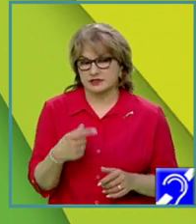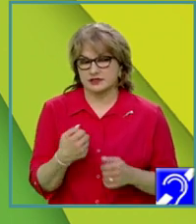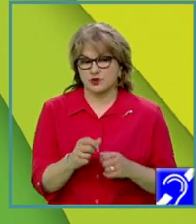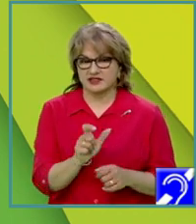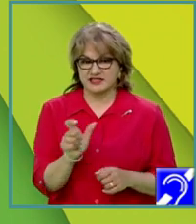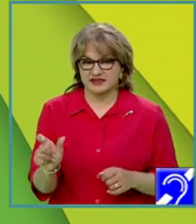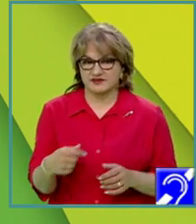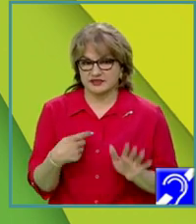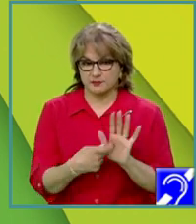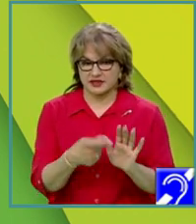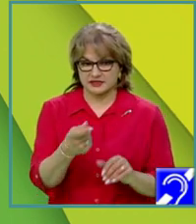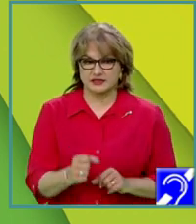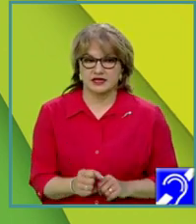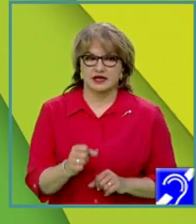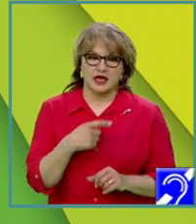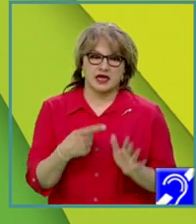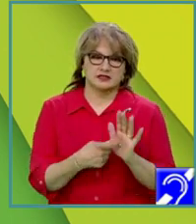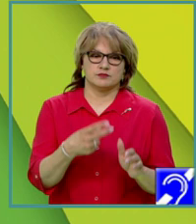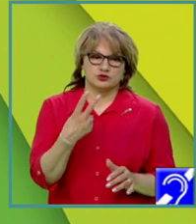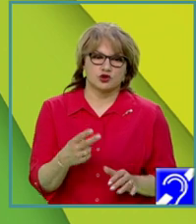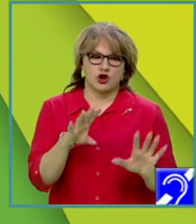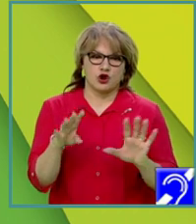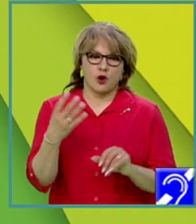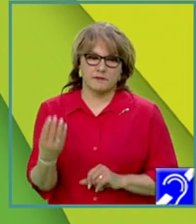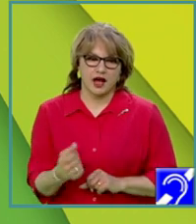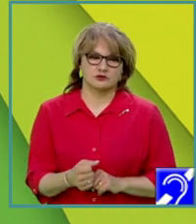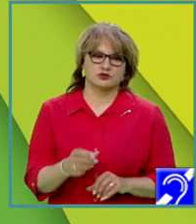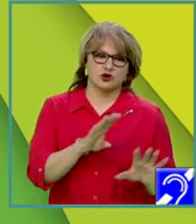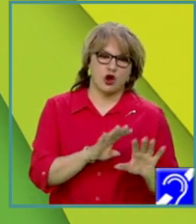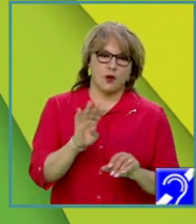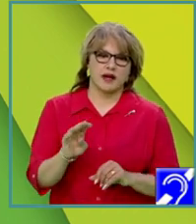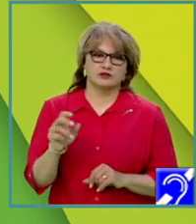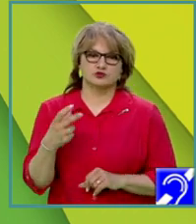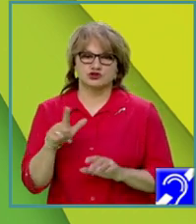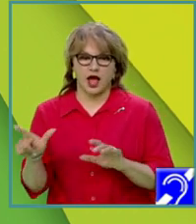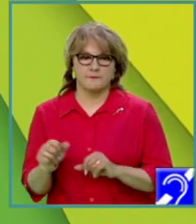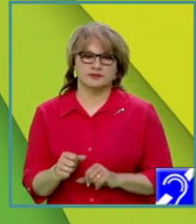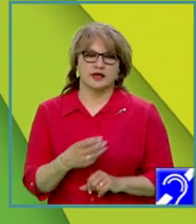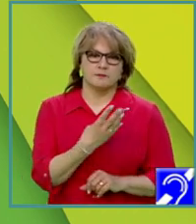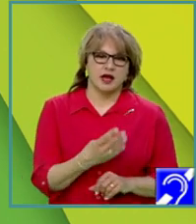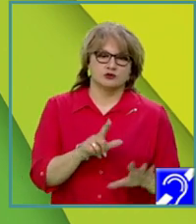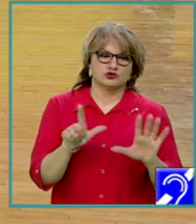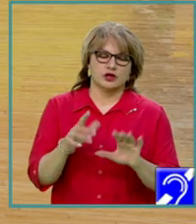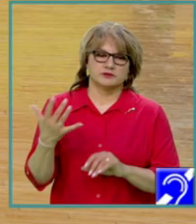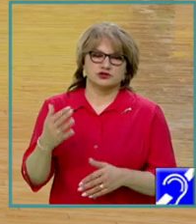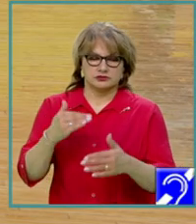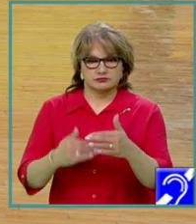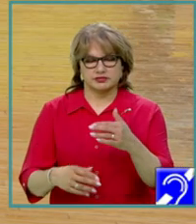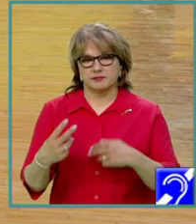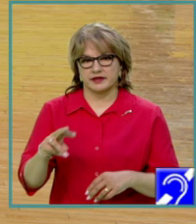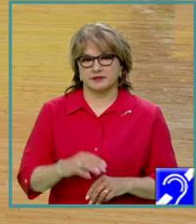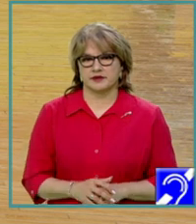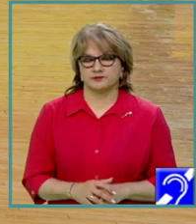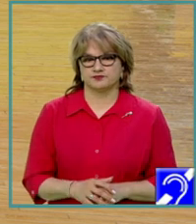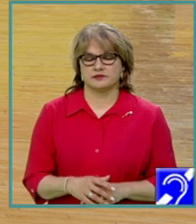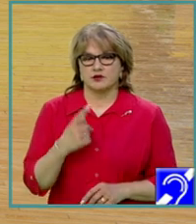De exemplu, este secvența 294 și, atenție, 947 și 475 și tot așa. O secvență